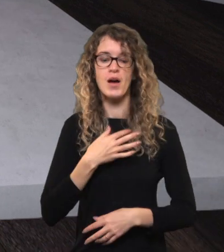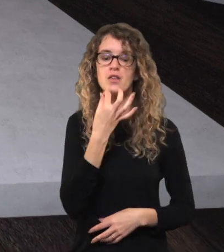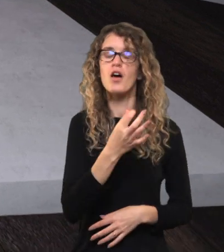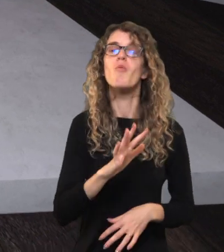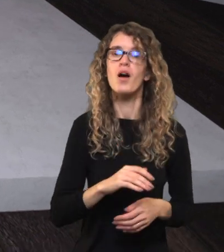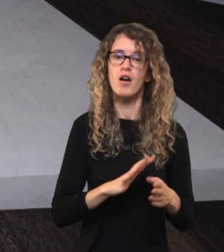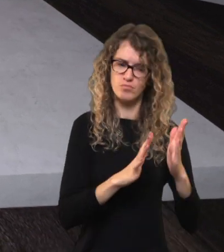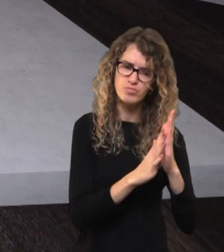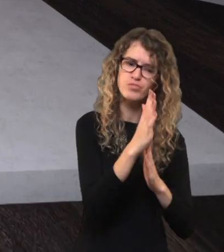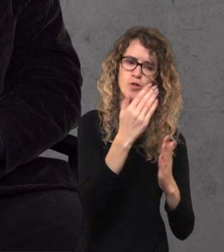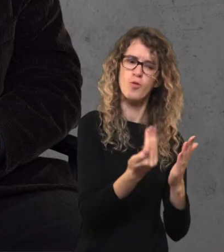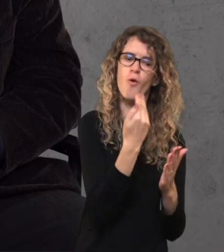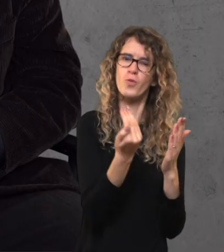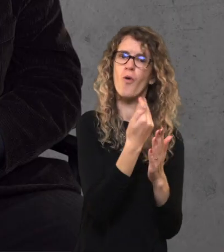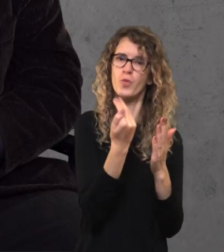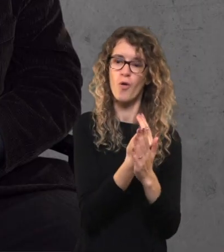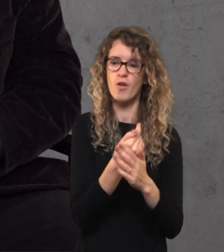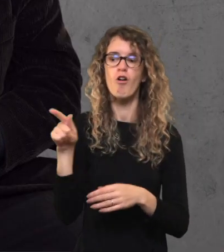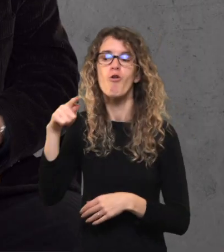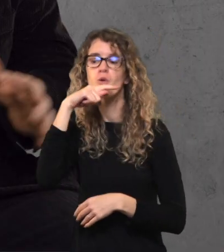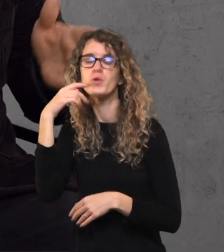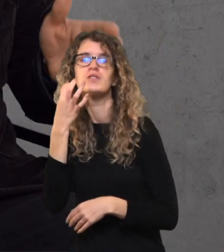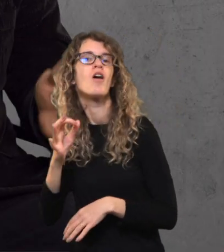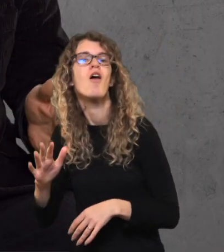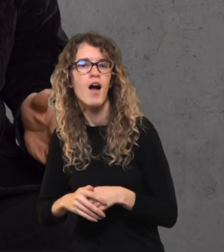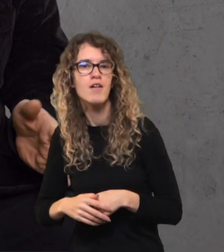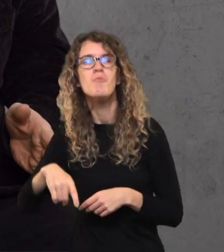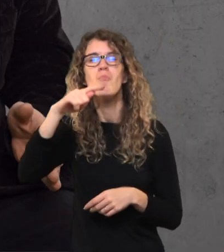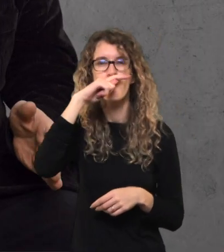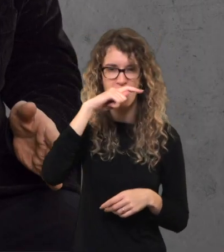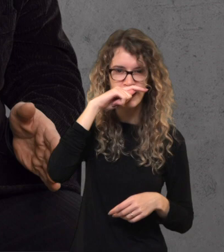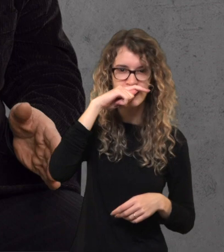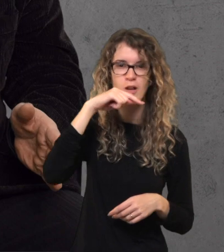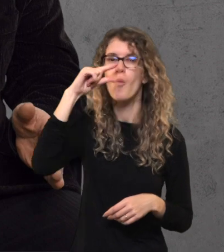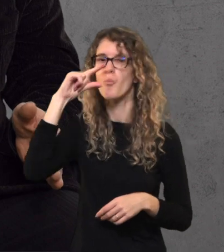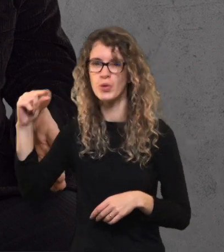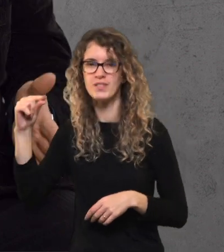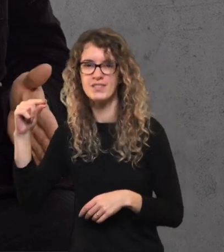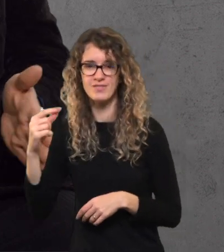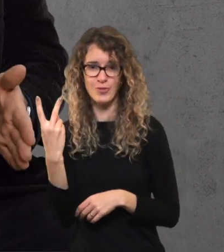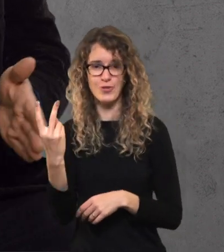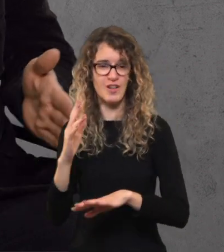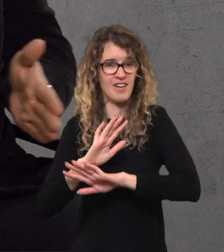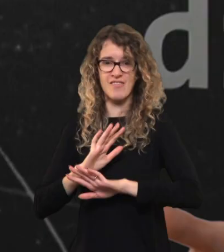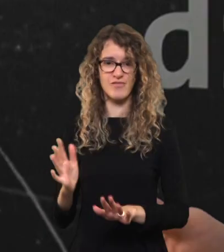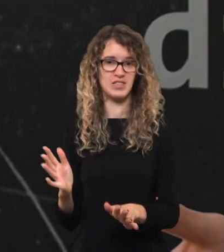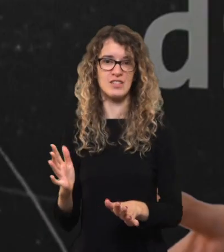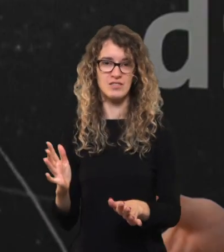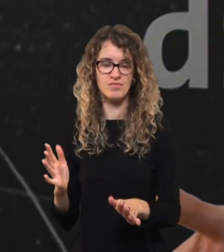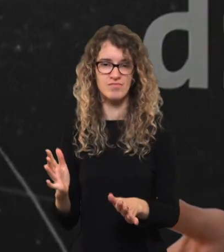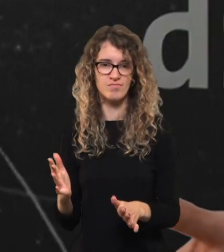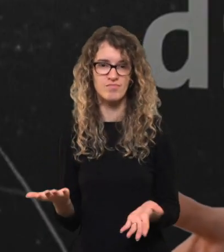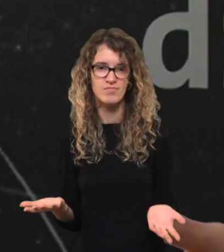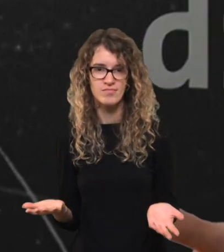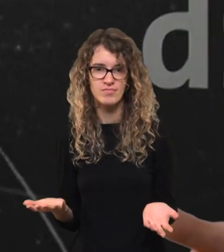egzistuoja progresų idėja, tai jie sako, nu, va, yra Petras pirmasis ir, va, Vladimiras Putinas. O tie šalia stovi, jiems nėra